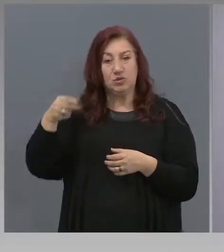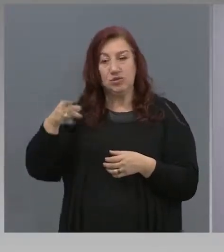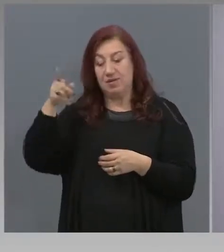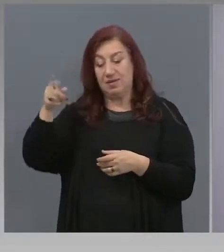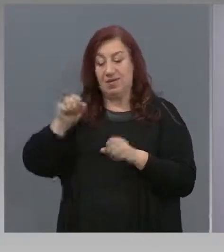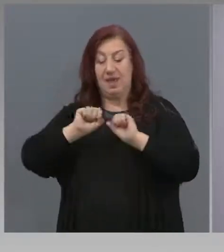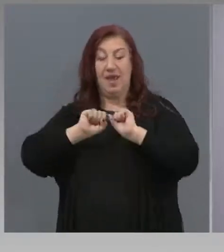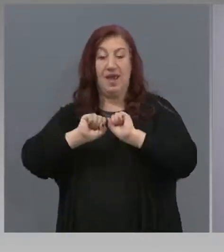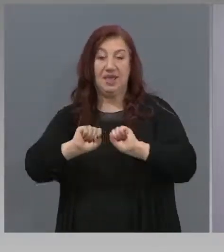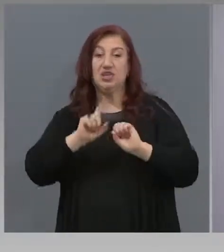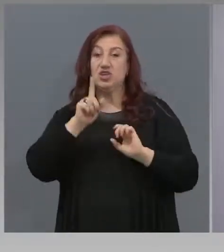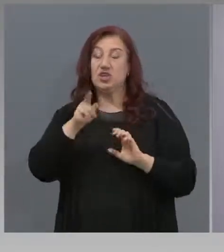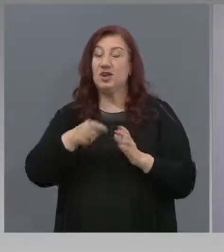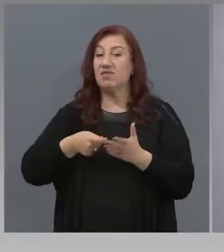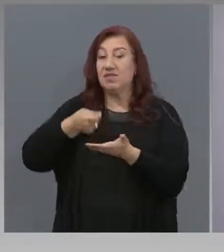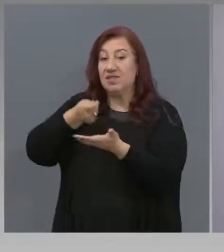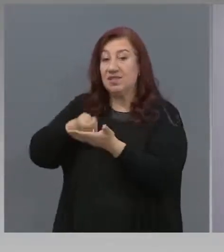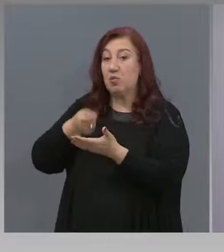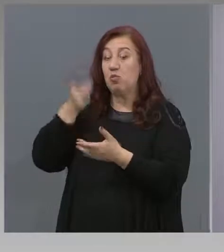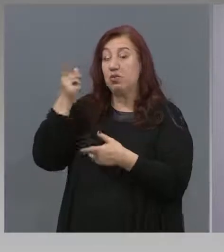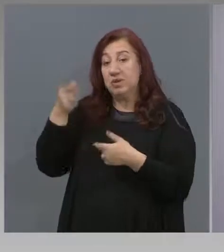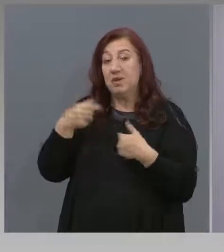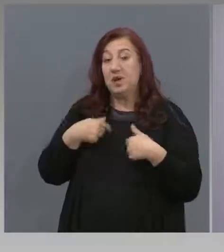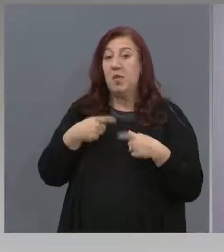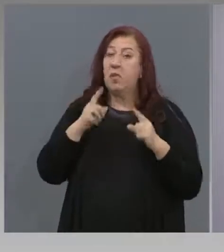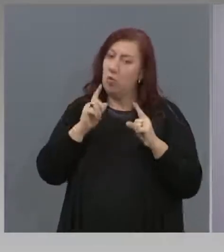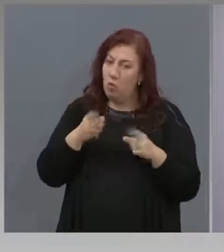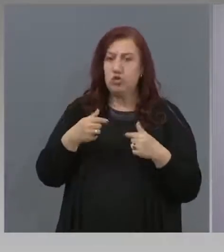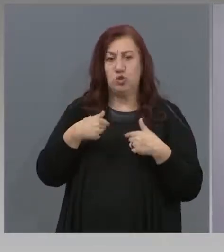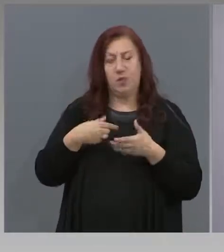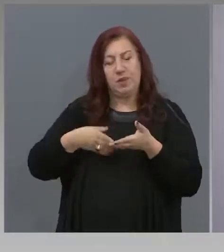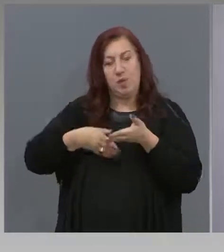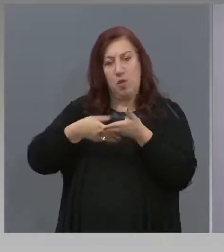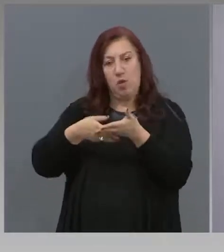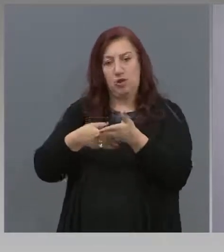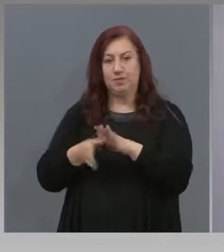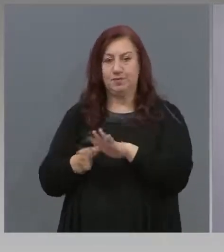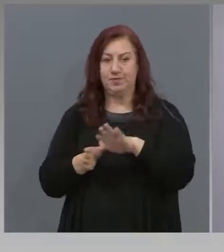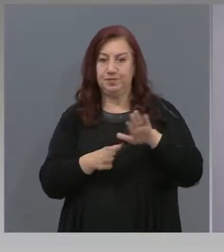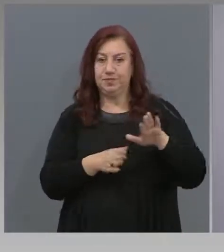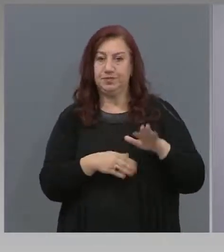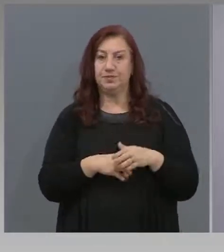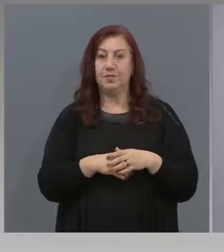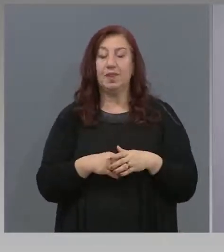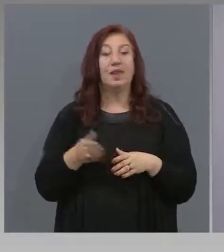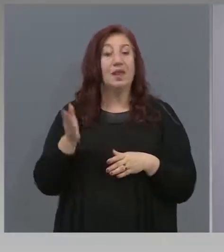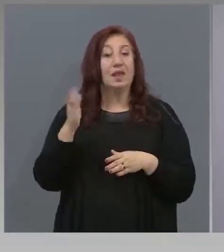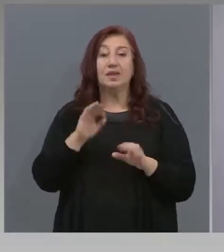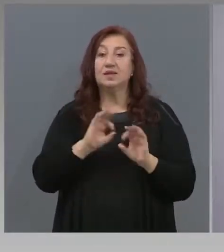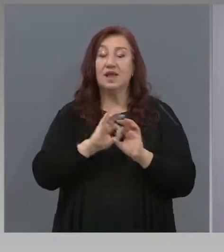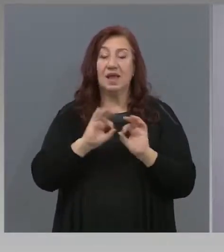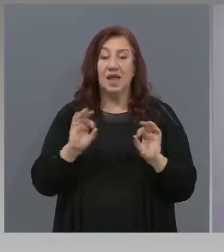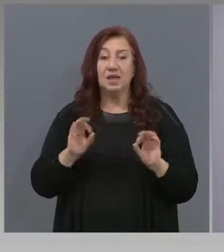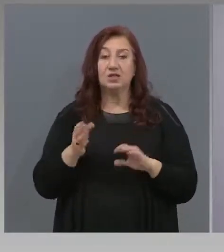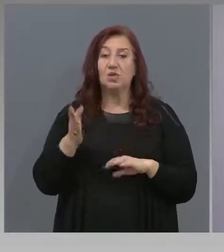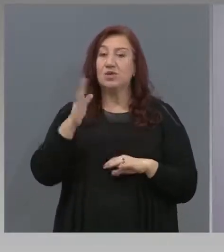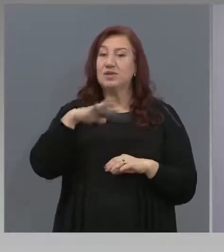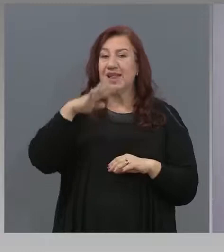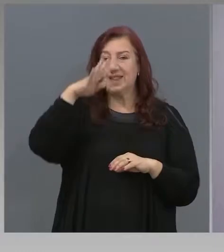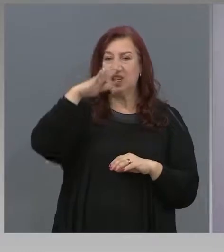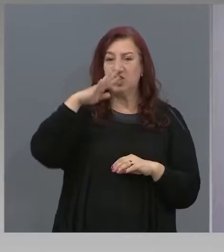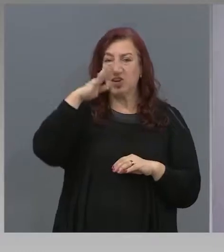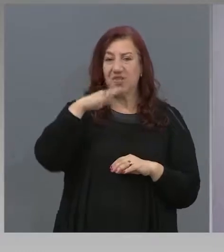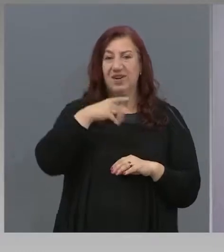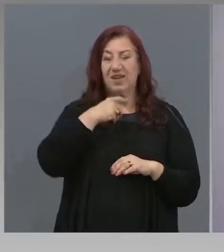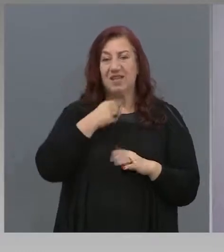защитават потребителите. Но бихме могли, разбира се, да съдейства. Стана ясно, че след четвърти клас отпада на националното